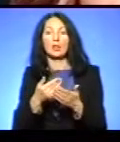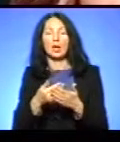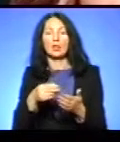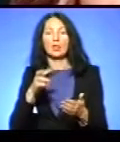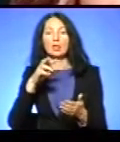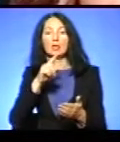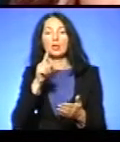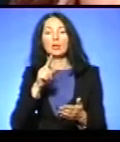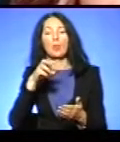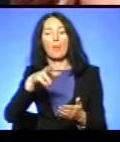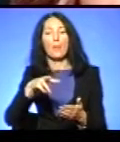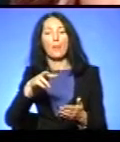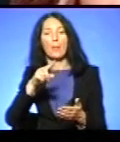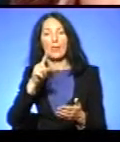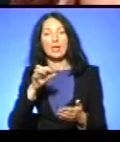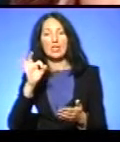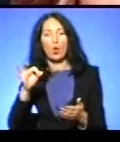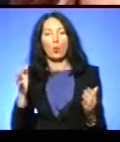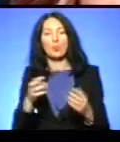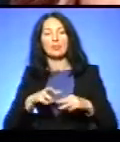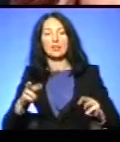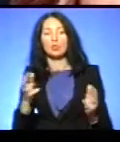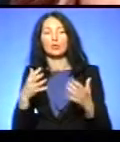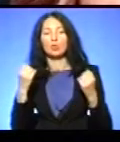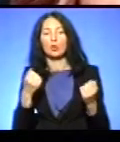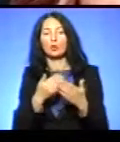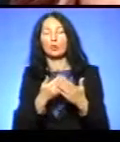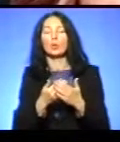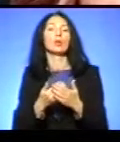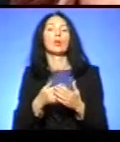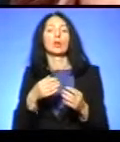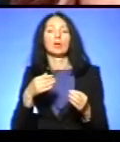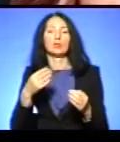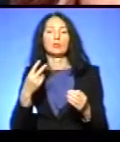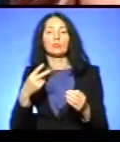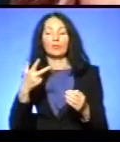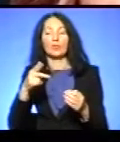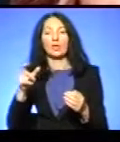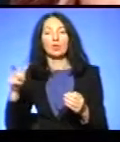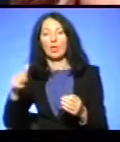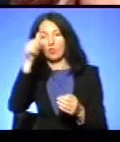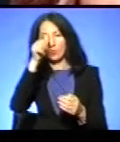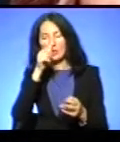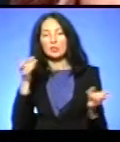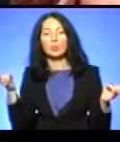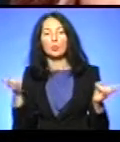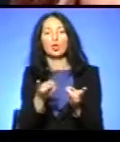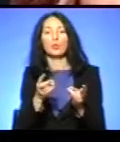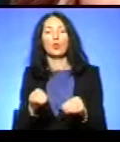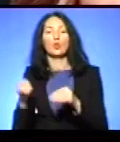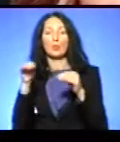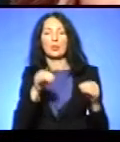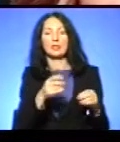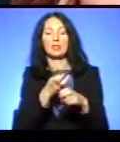10 людей в місяць потребують алогенної пересадки кісткового мозку від